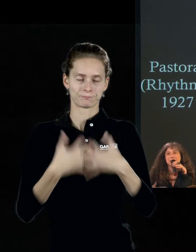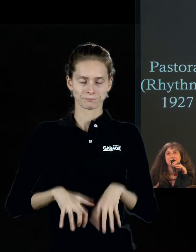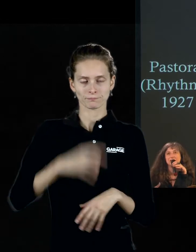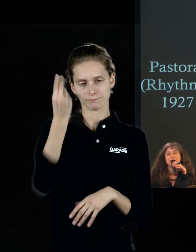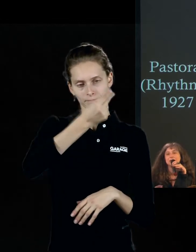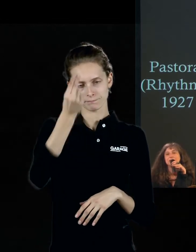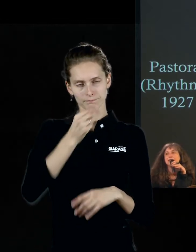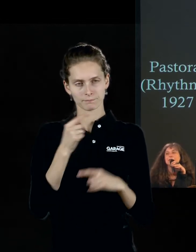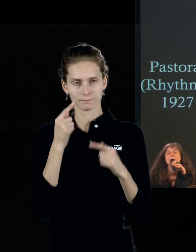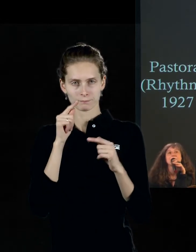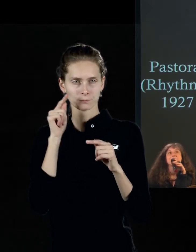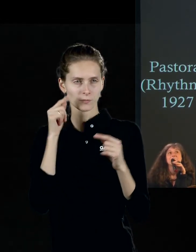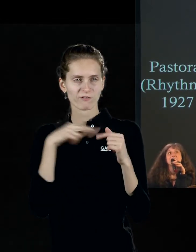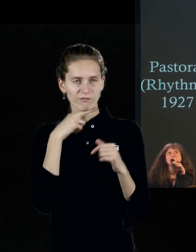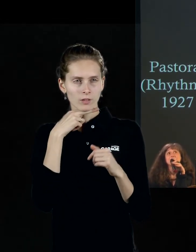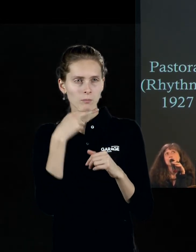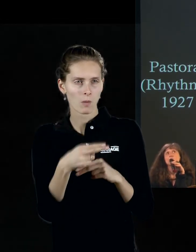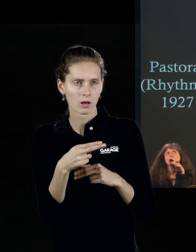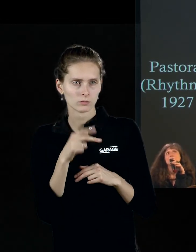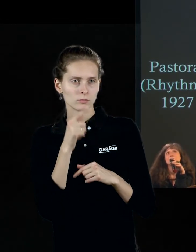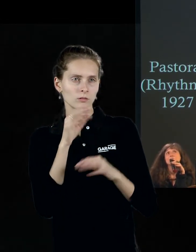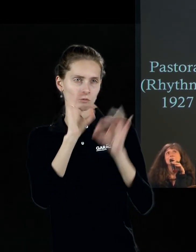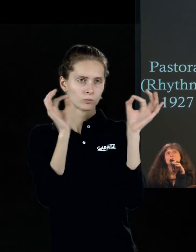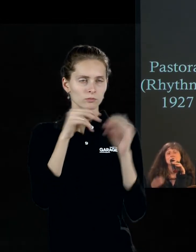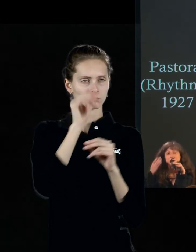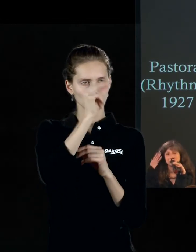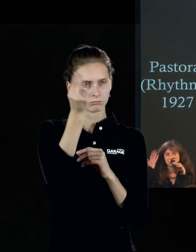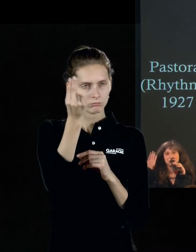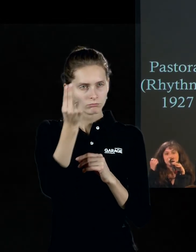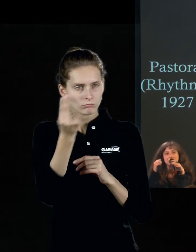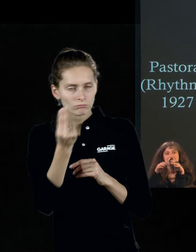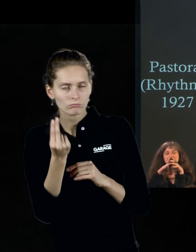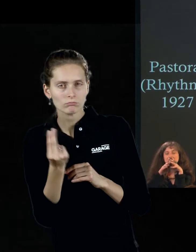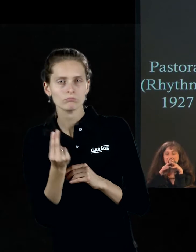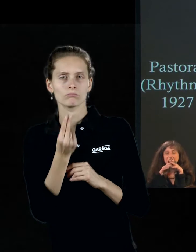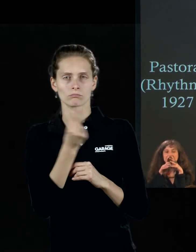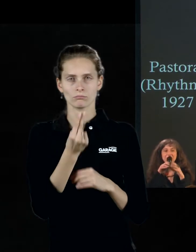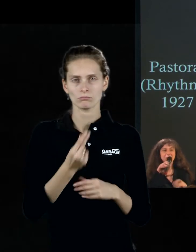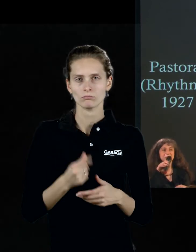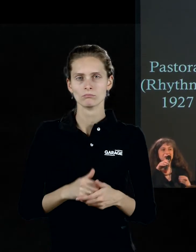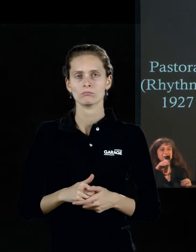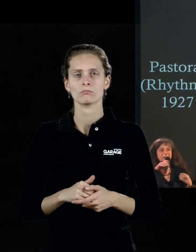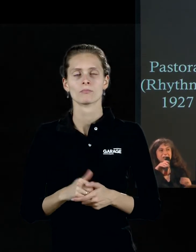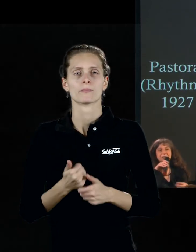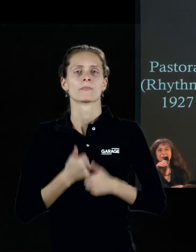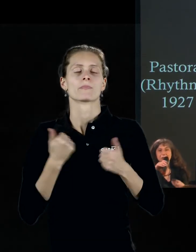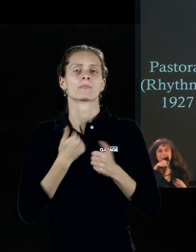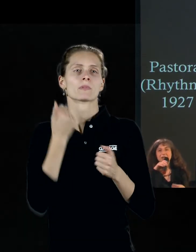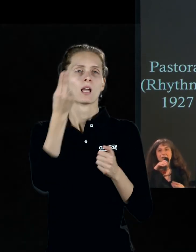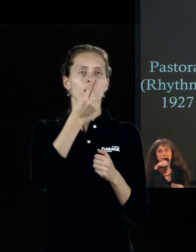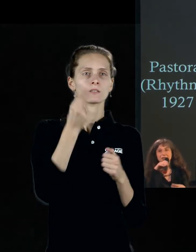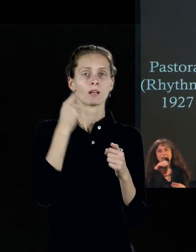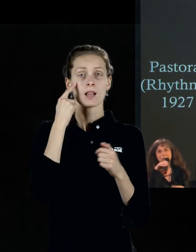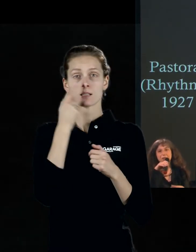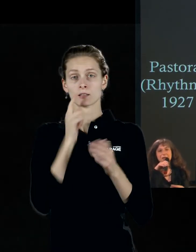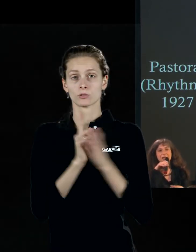сосредотачивался на неком образе и пытался зарисовать его с